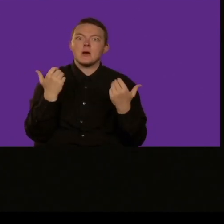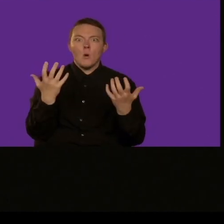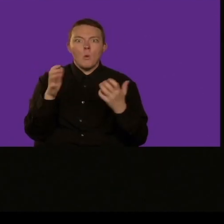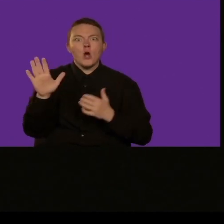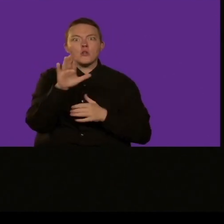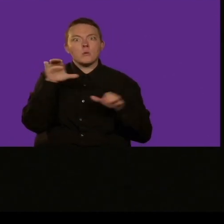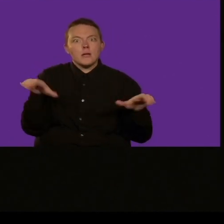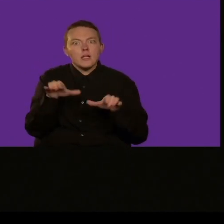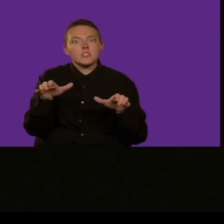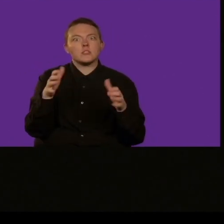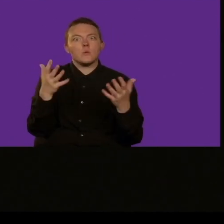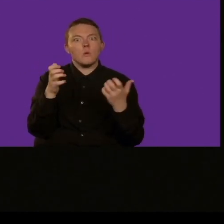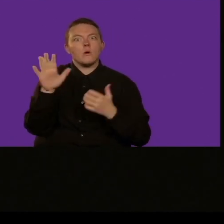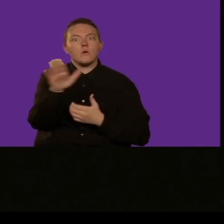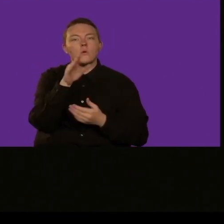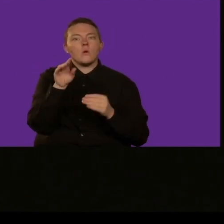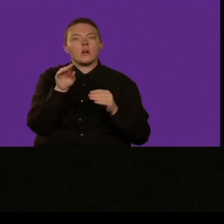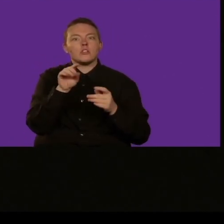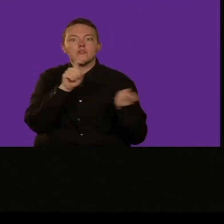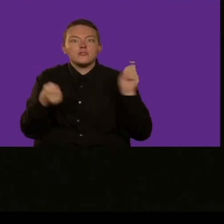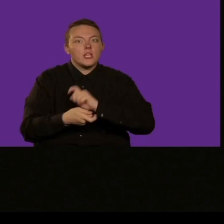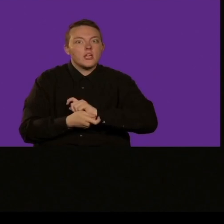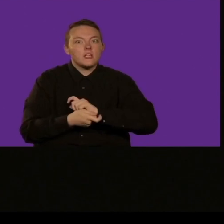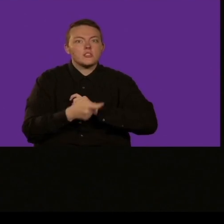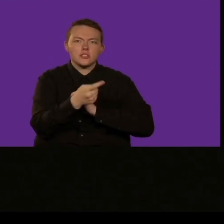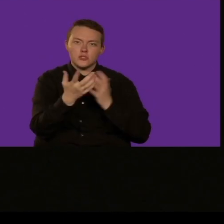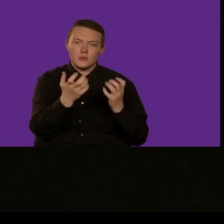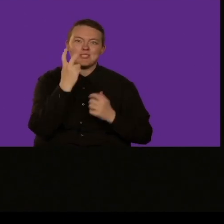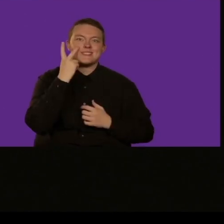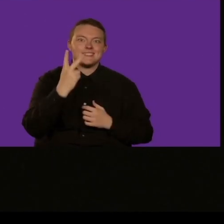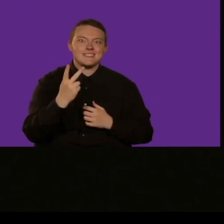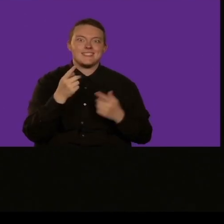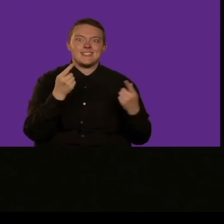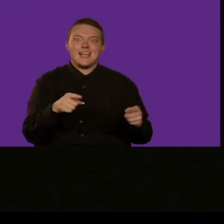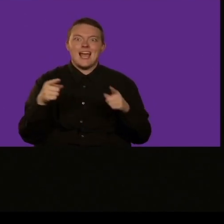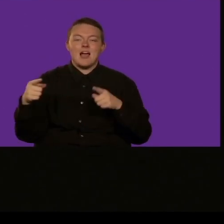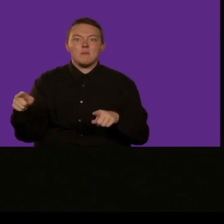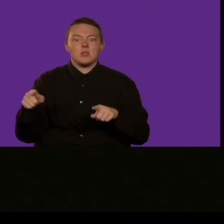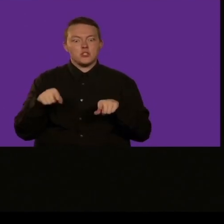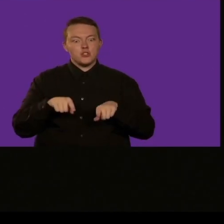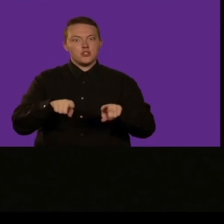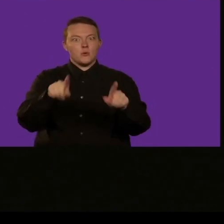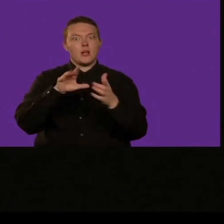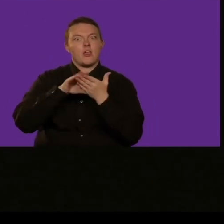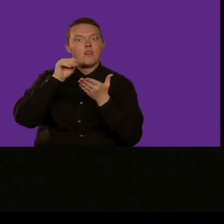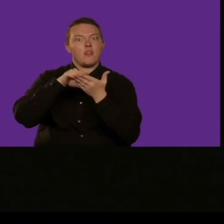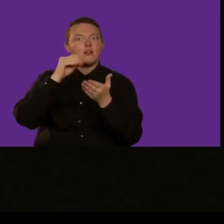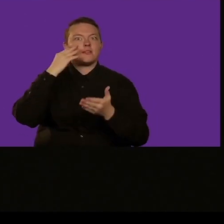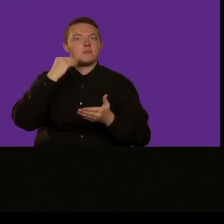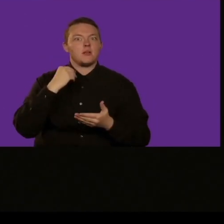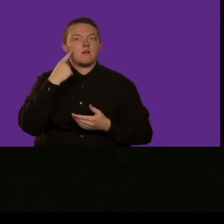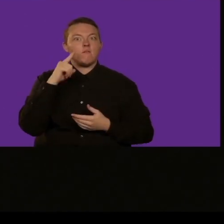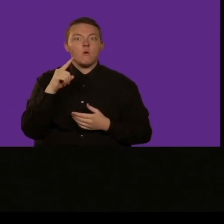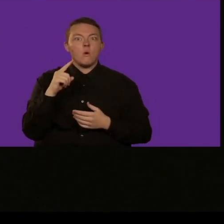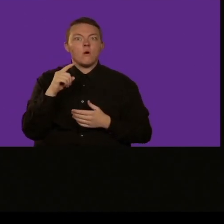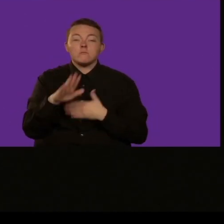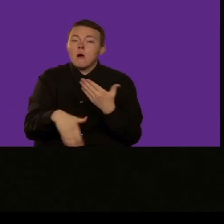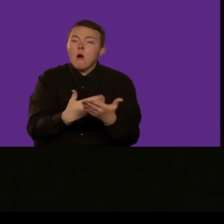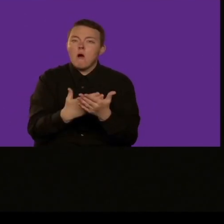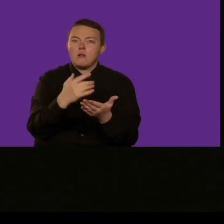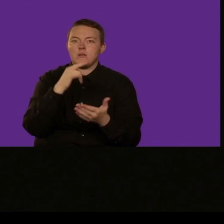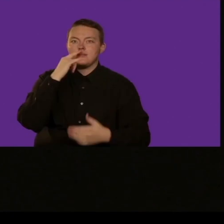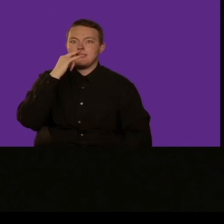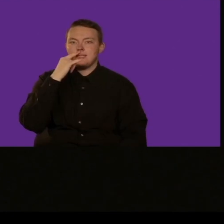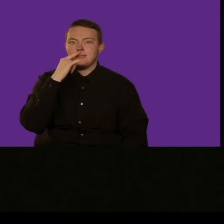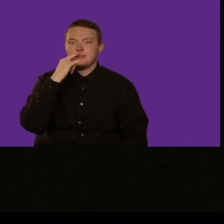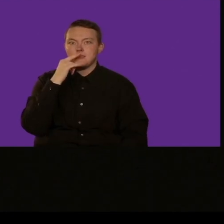chiesto come educatori. Voi siete qui nella conferenza Scratch, perché sapete qual è l'importanza